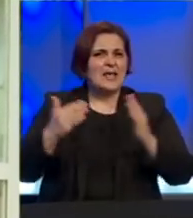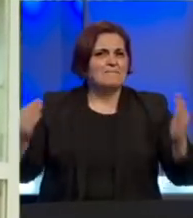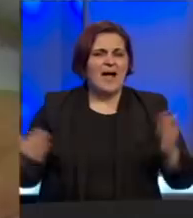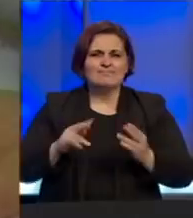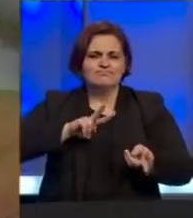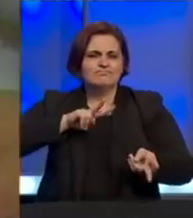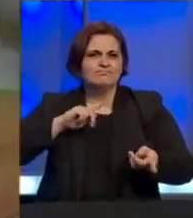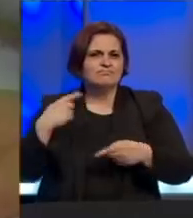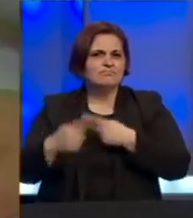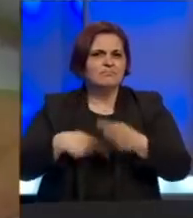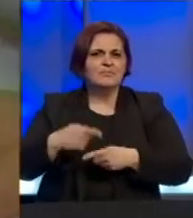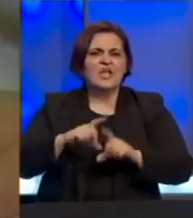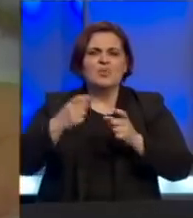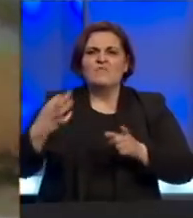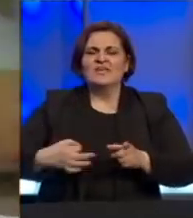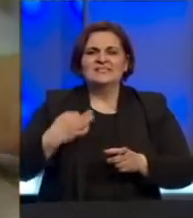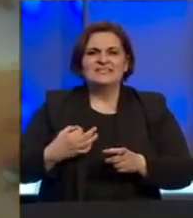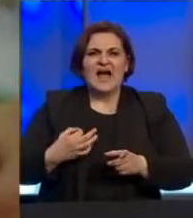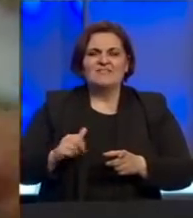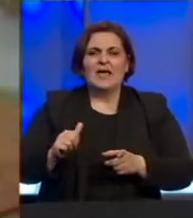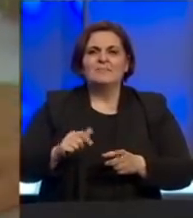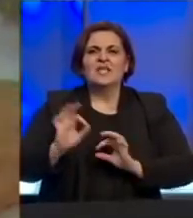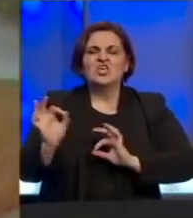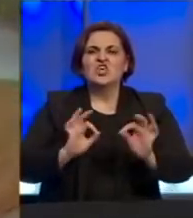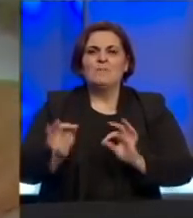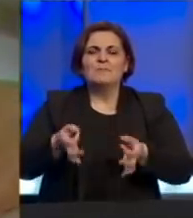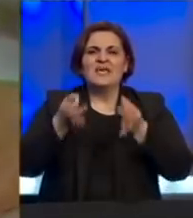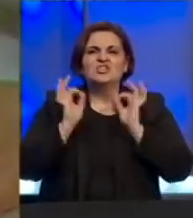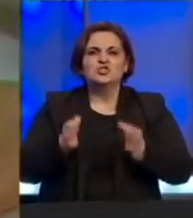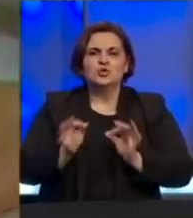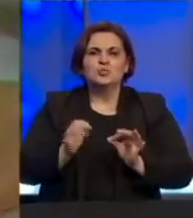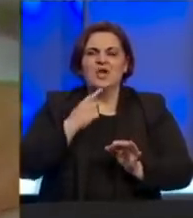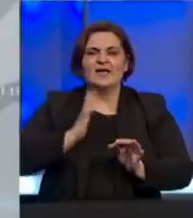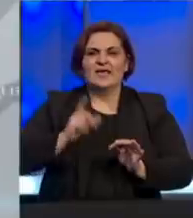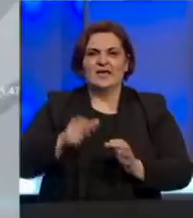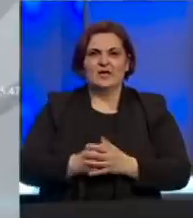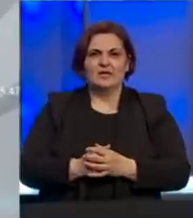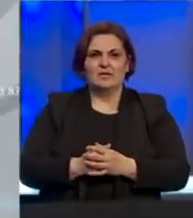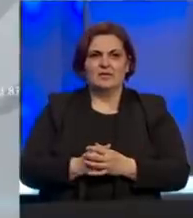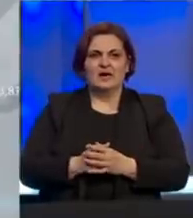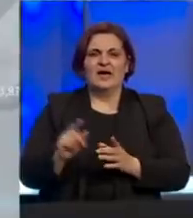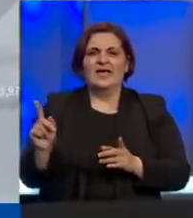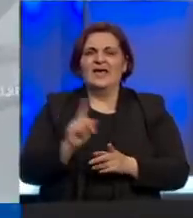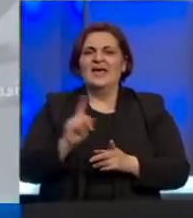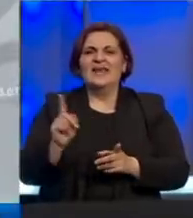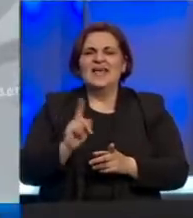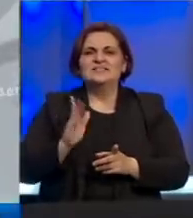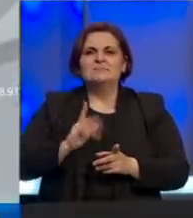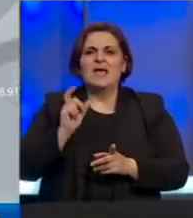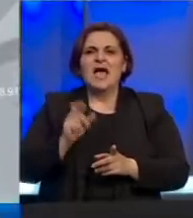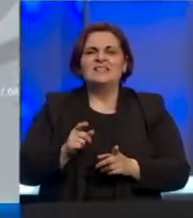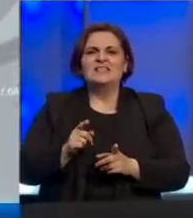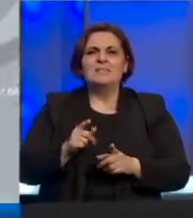reorganizirati primarnu zdravstvenu zaštitu i opremiti stručnjake i građane. Ne smijemo građaninu